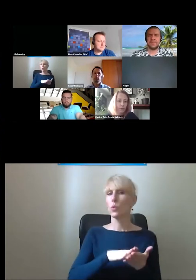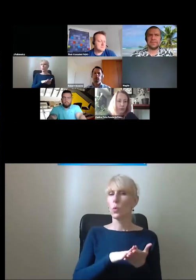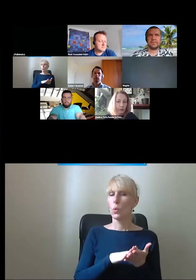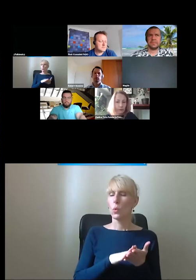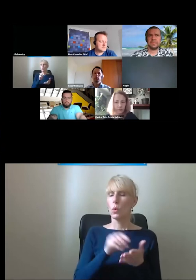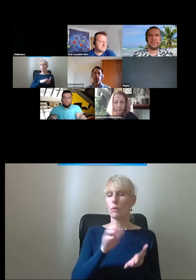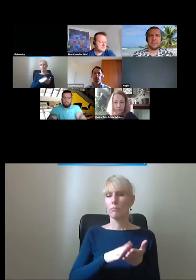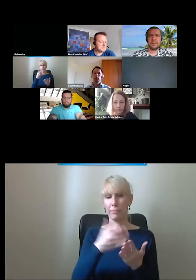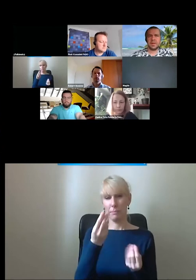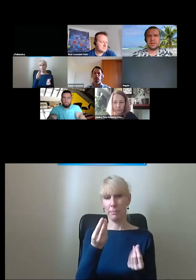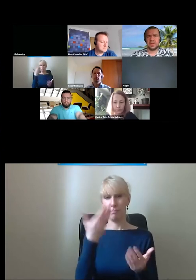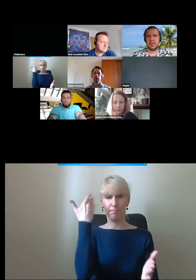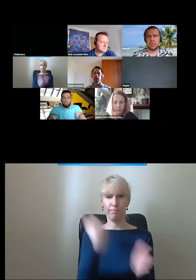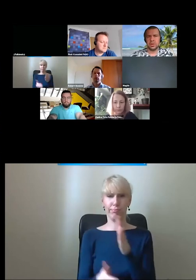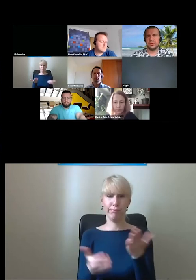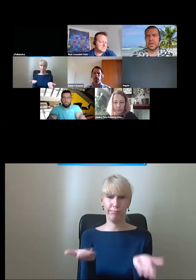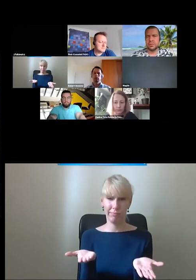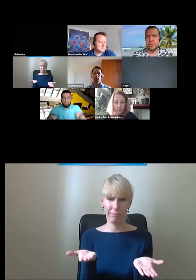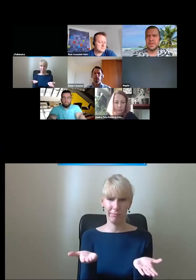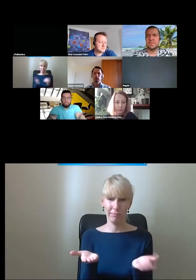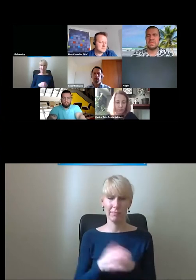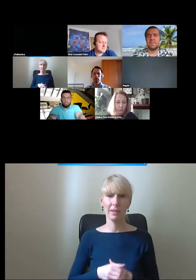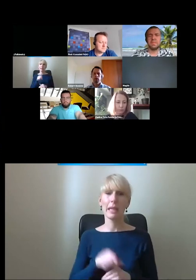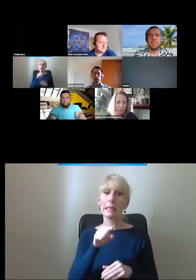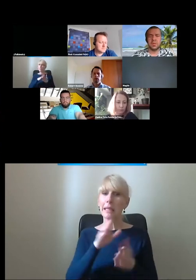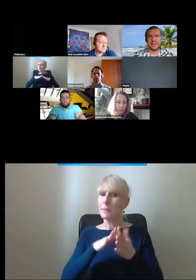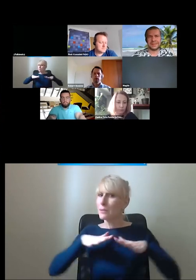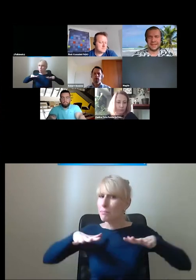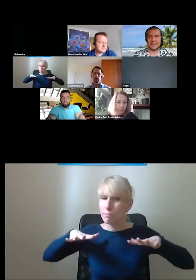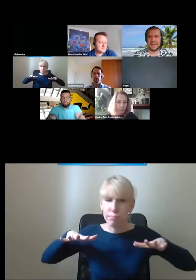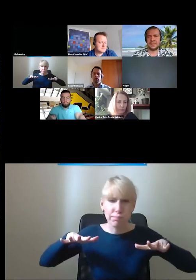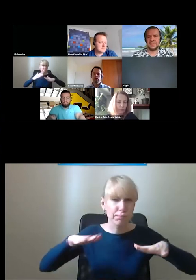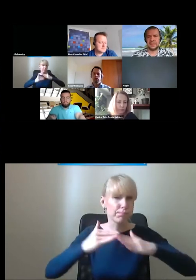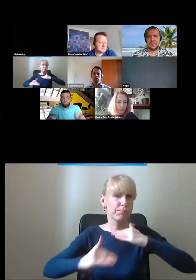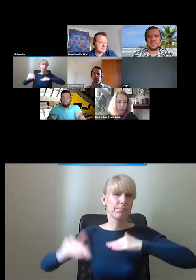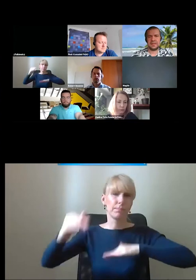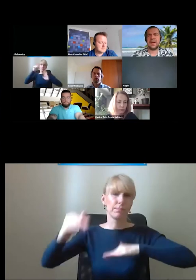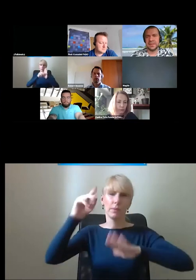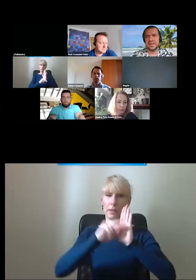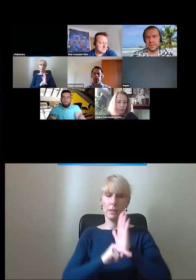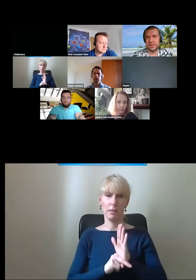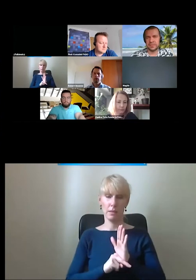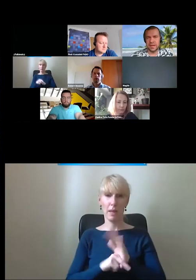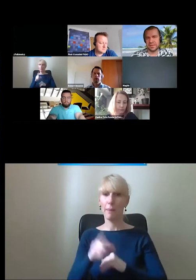tego sprzętu jest ponad standard, a on nie zapewnia dotarcia